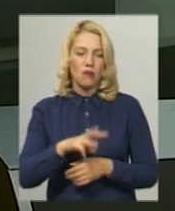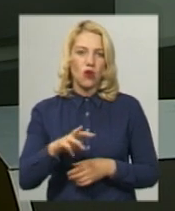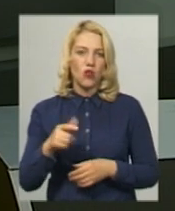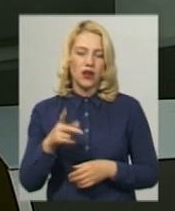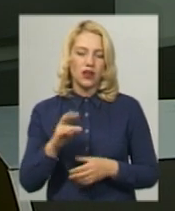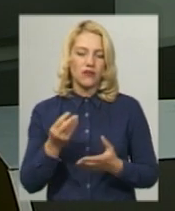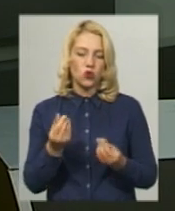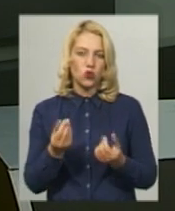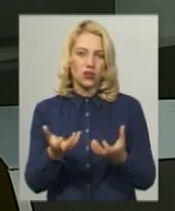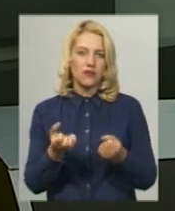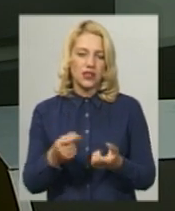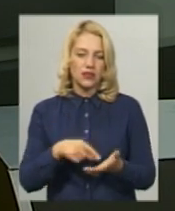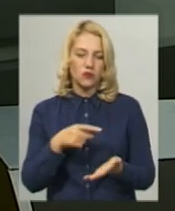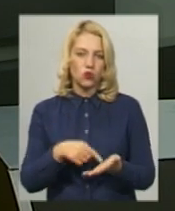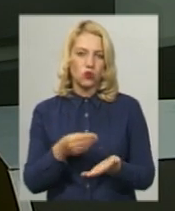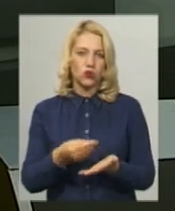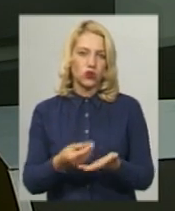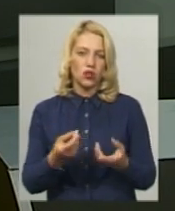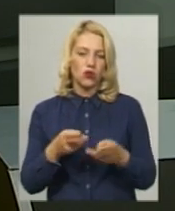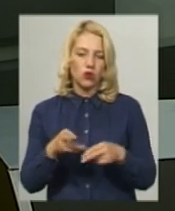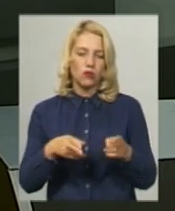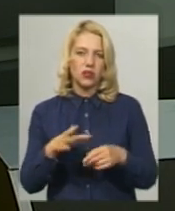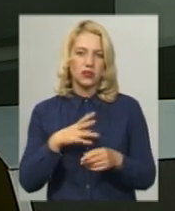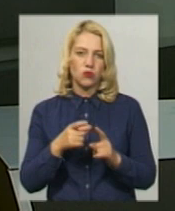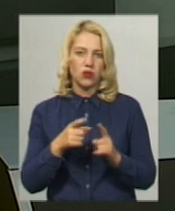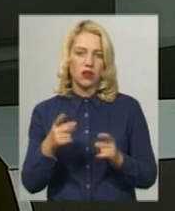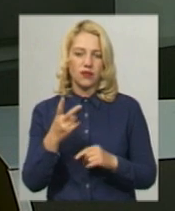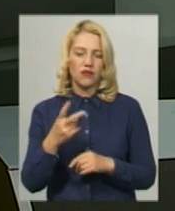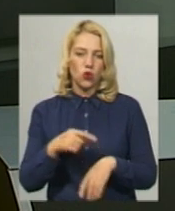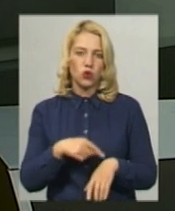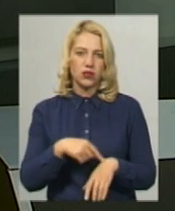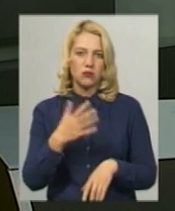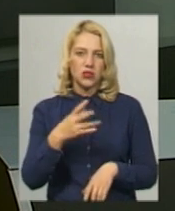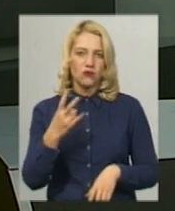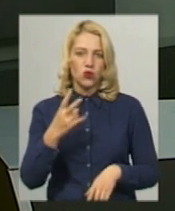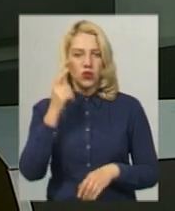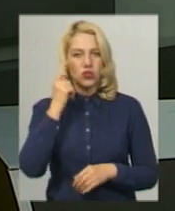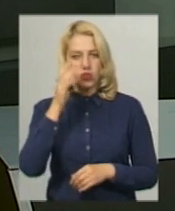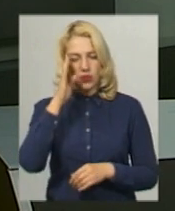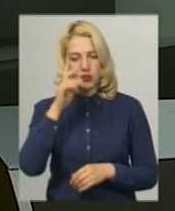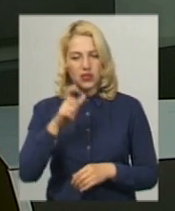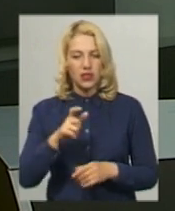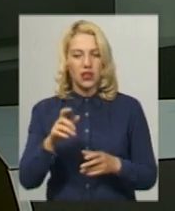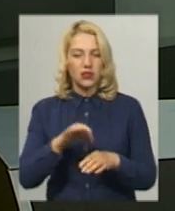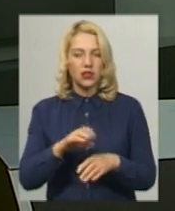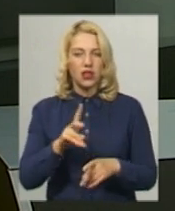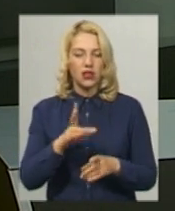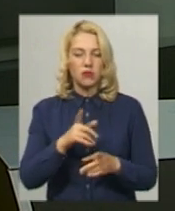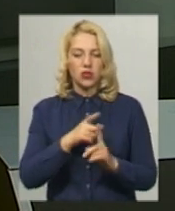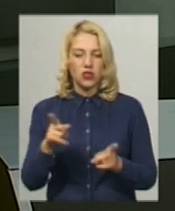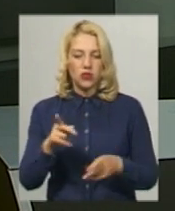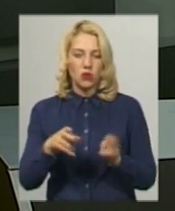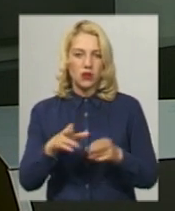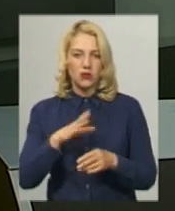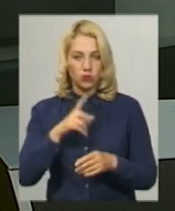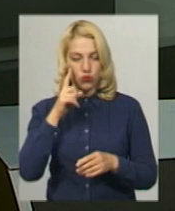Кошти взяли з міського бюджету. Операція тривала майже дві години. 52-річний пацієнт, який під час операції був у свідомості,